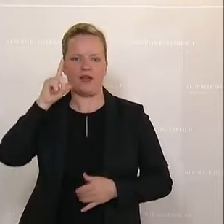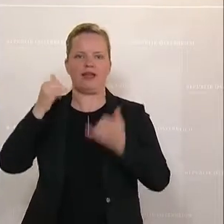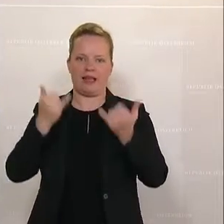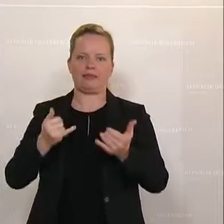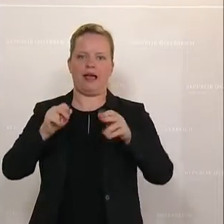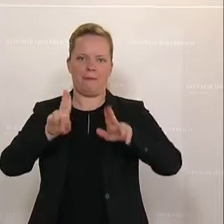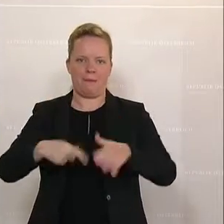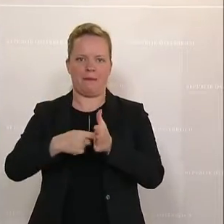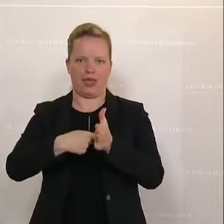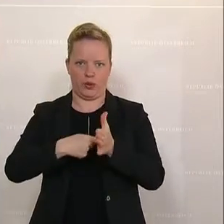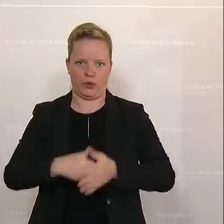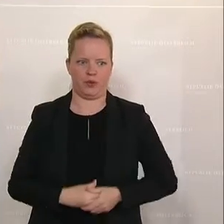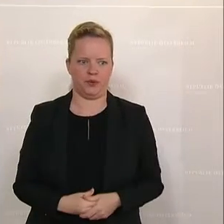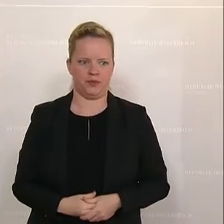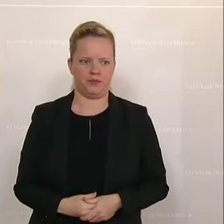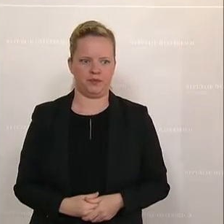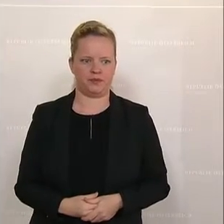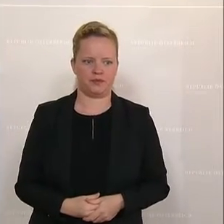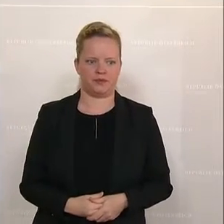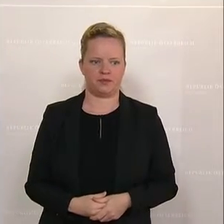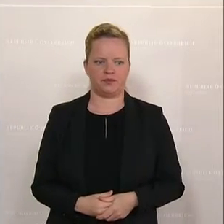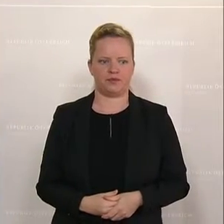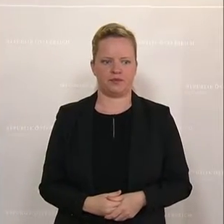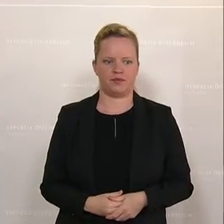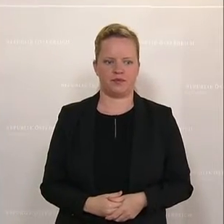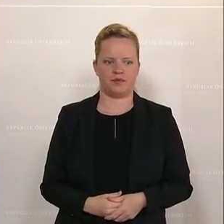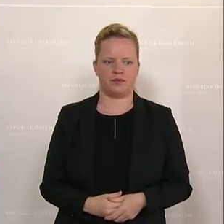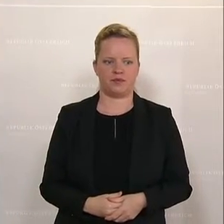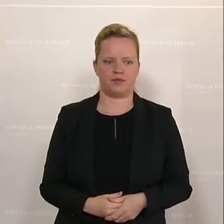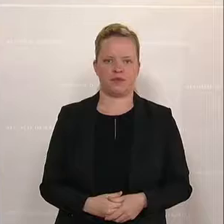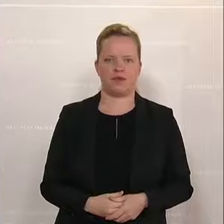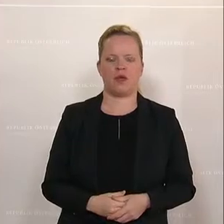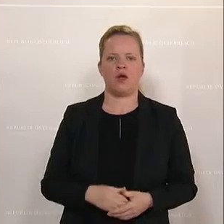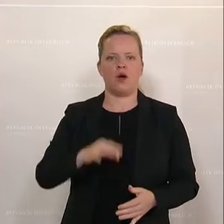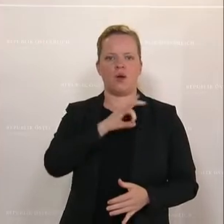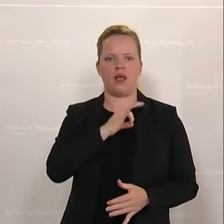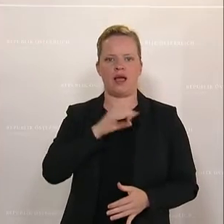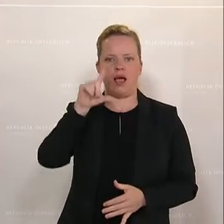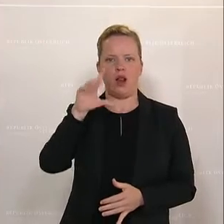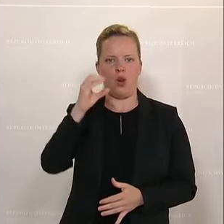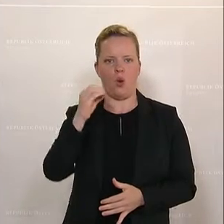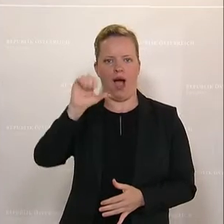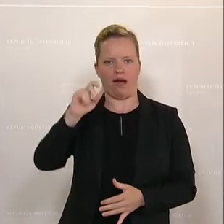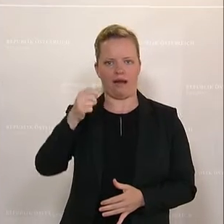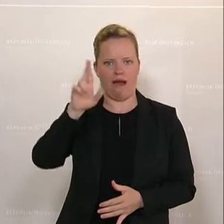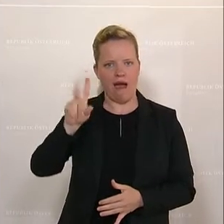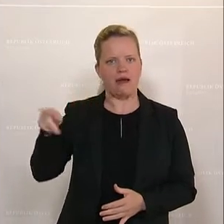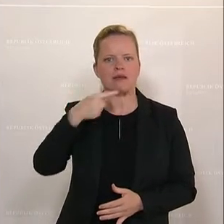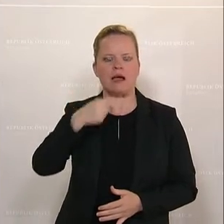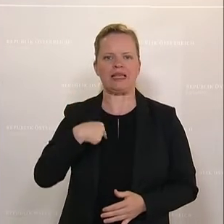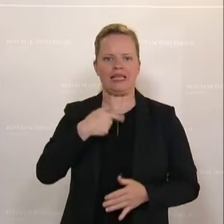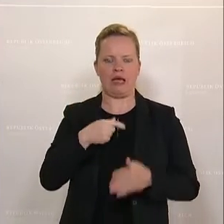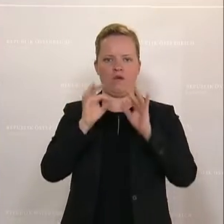kommt aber noch Karl-Heinz Kopp von der ÖVP mit einer tatsächlichen Berichtigung. Ich hätte mit der Formulierung unsere